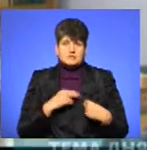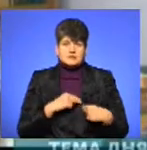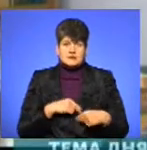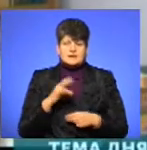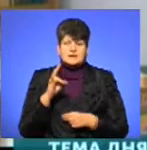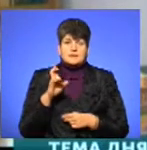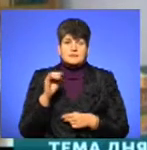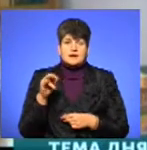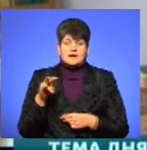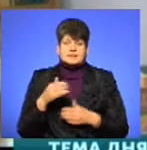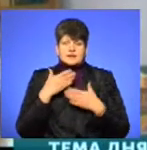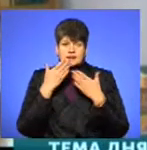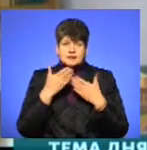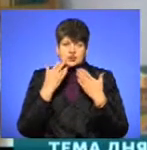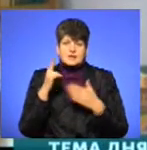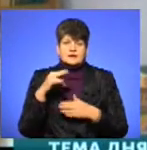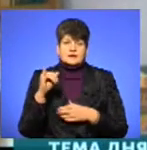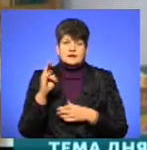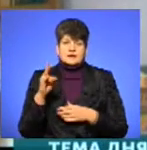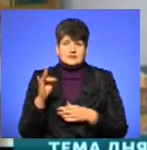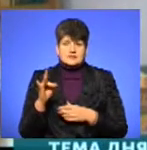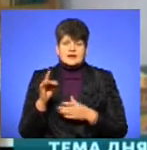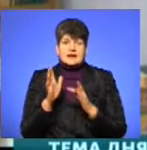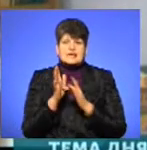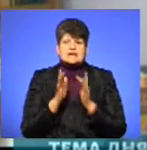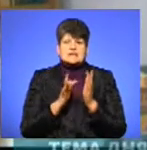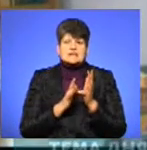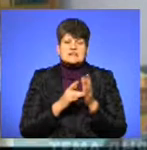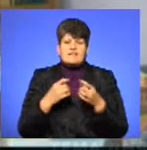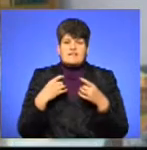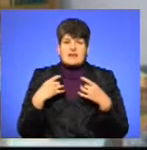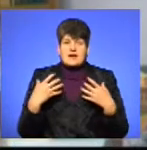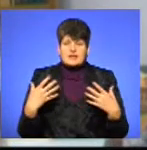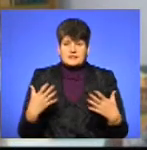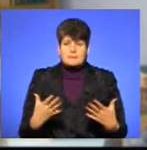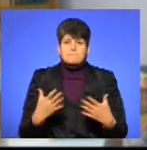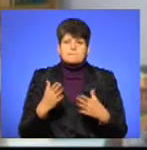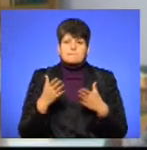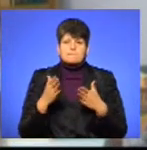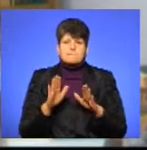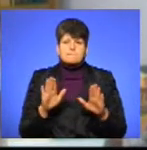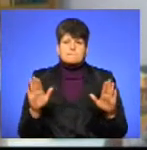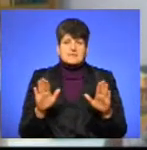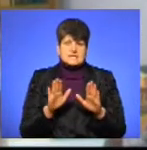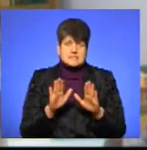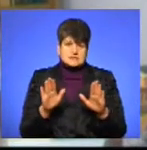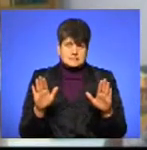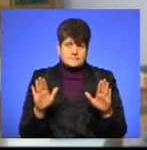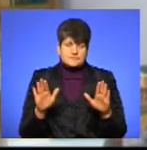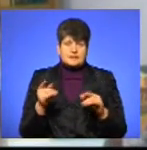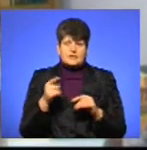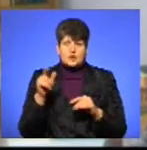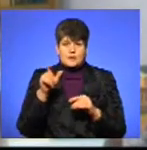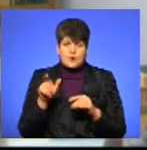Надія Білянська начитала Дікінса «Різдзяна пісня». І хочу зазначити, що тернополянин,